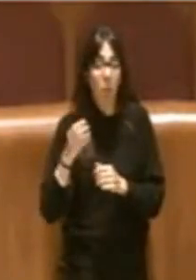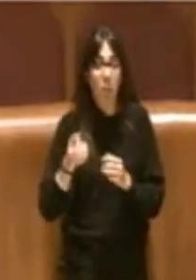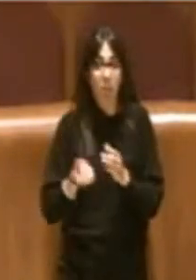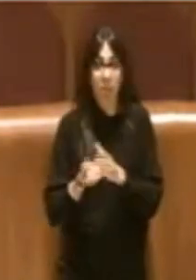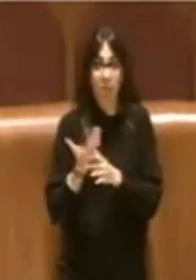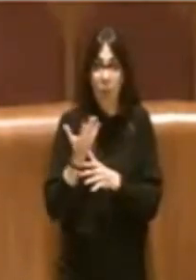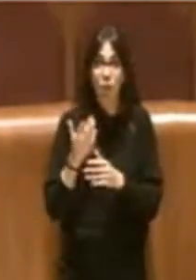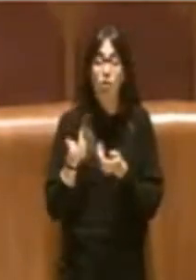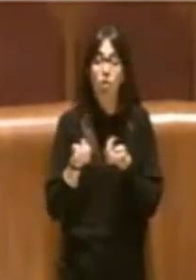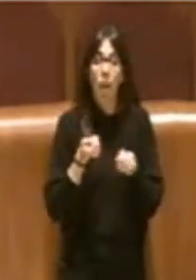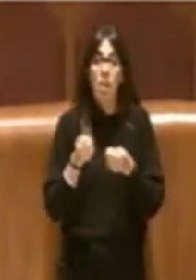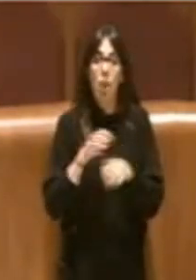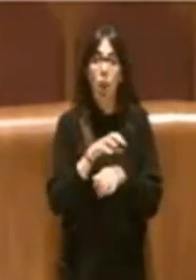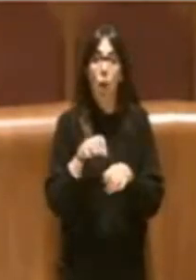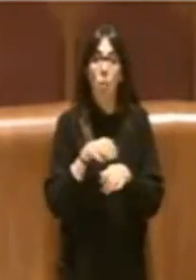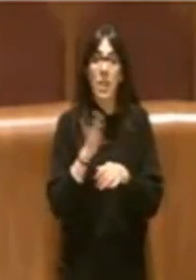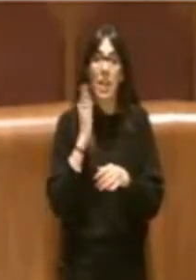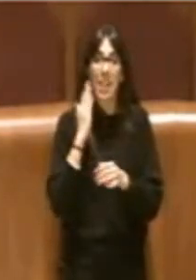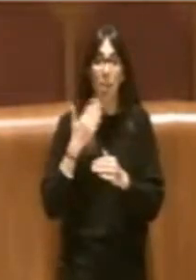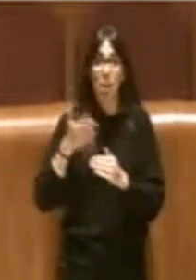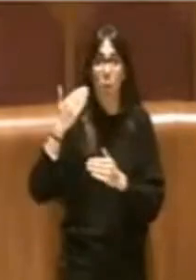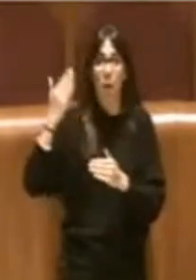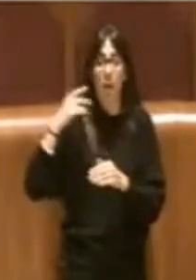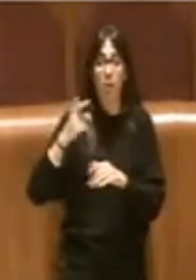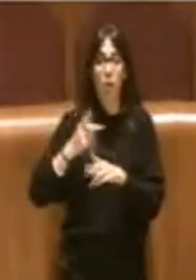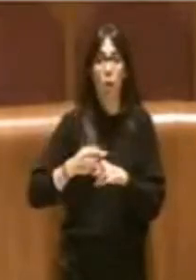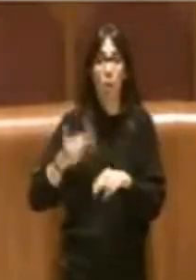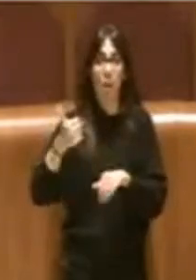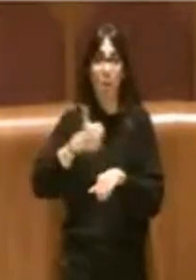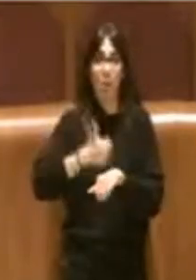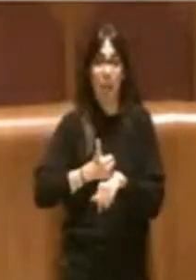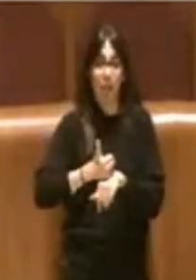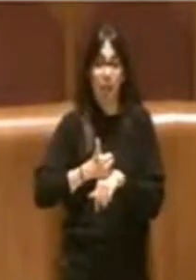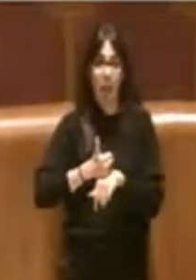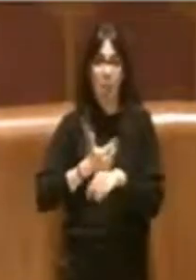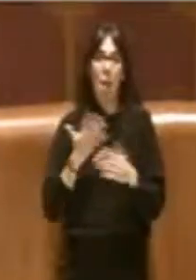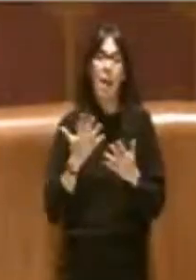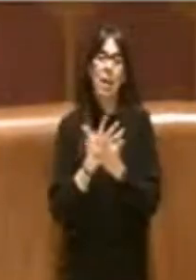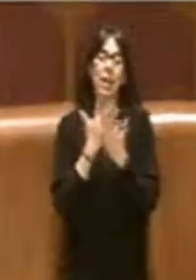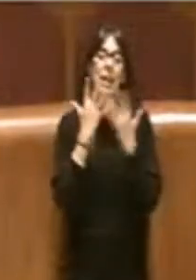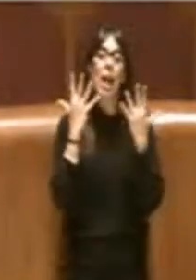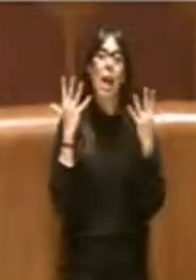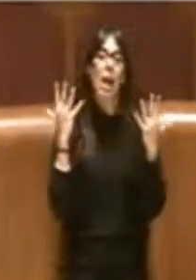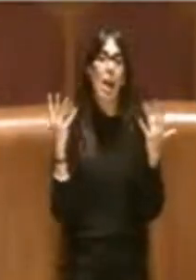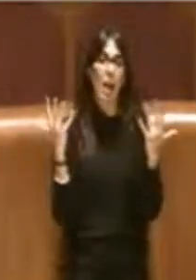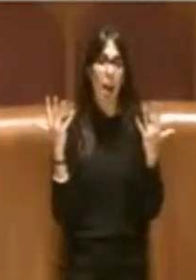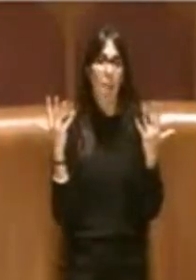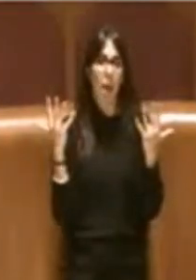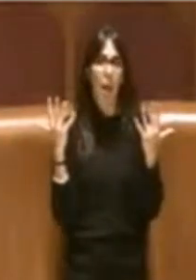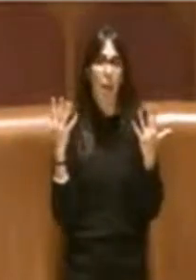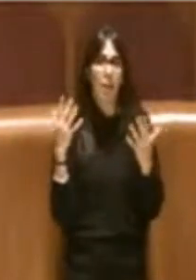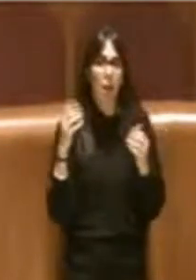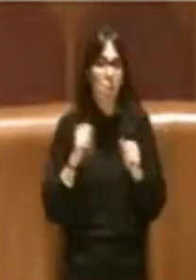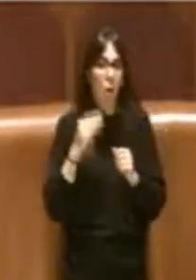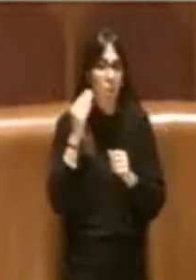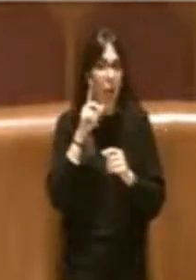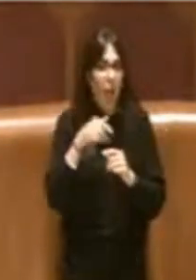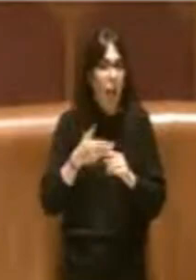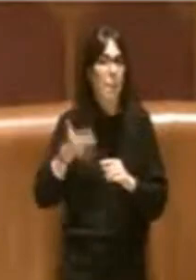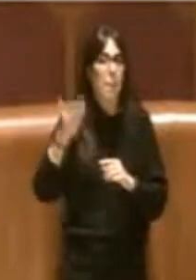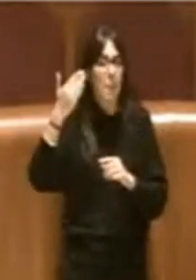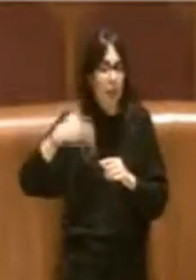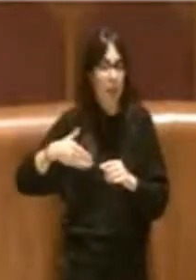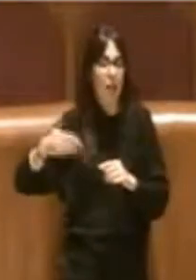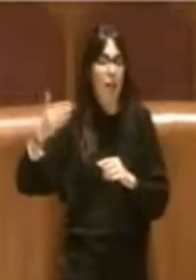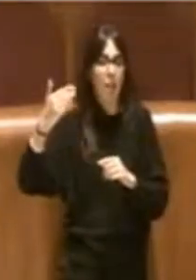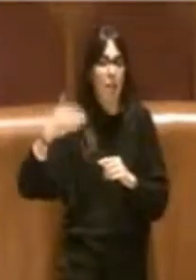commissariale del debito pregresso di Roma Capitale ma ovviamente molto prima se si fa riferimento a quello che la